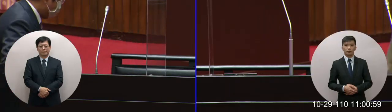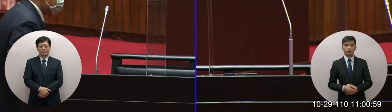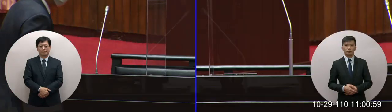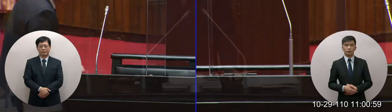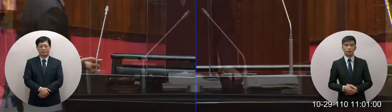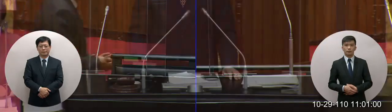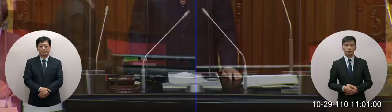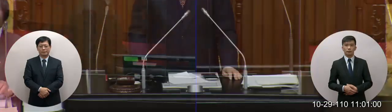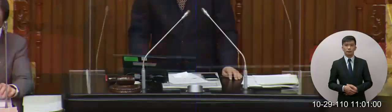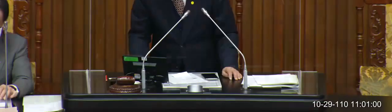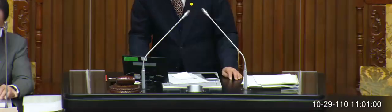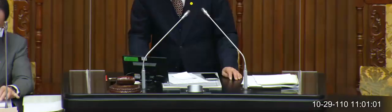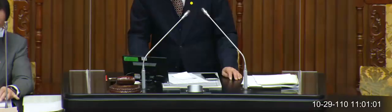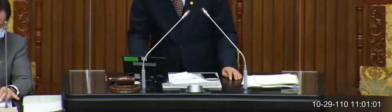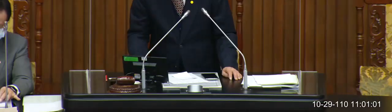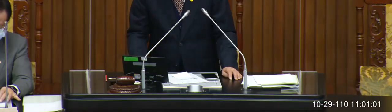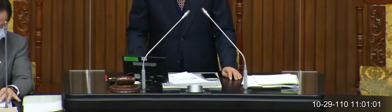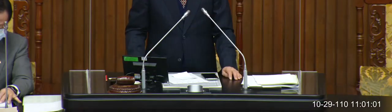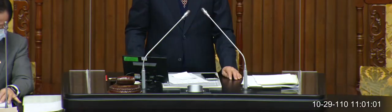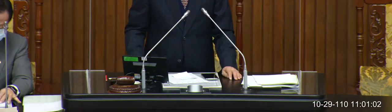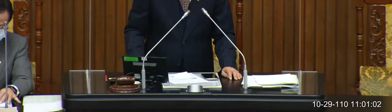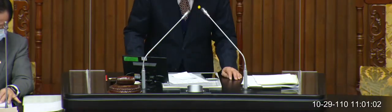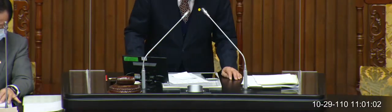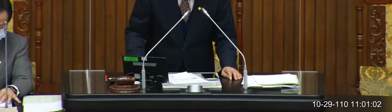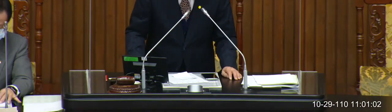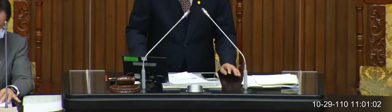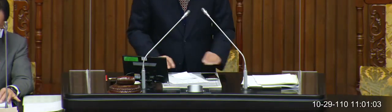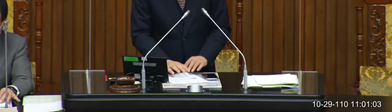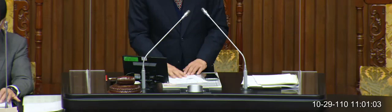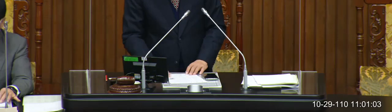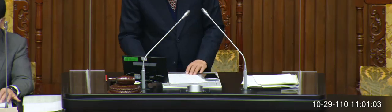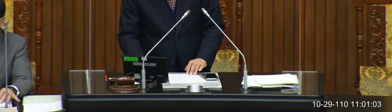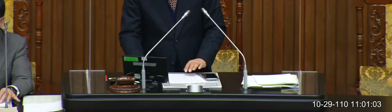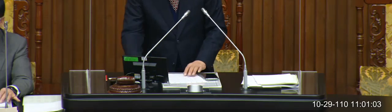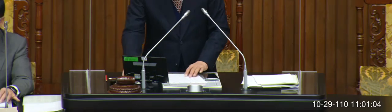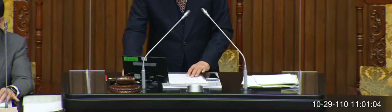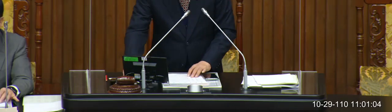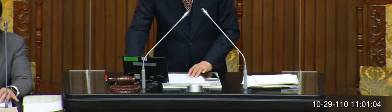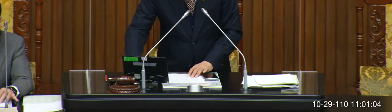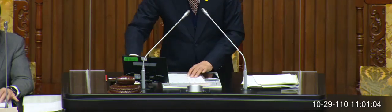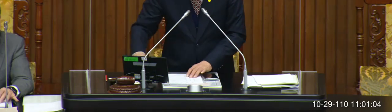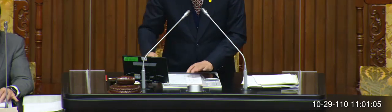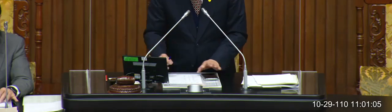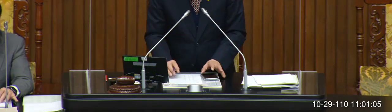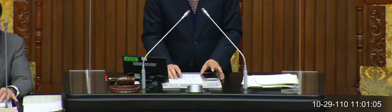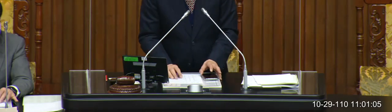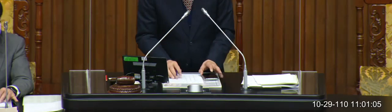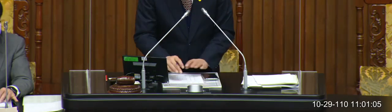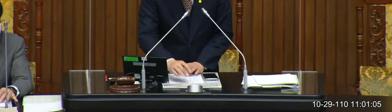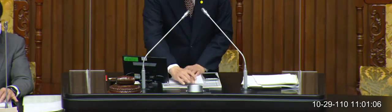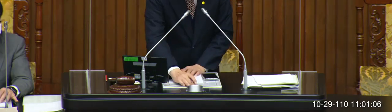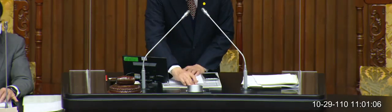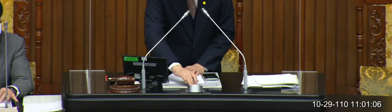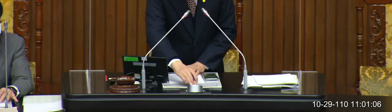會高很多都